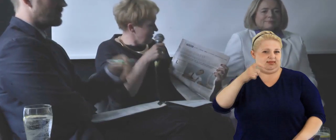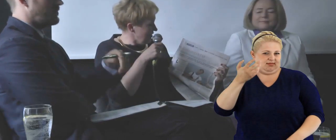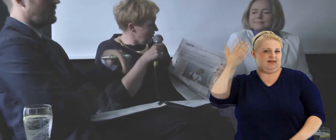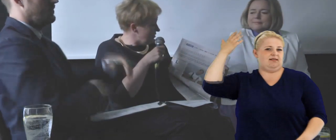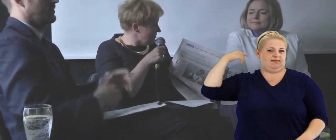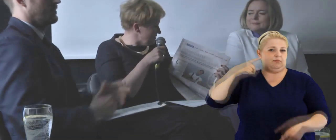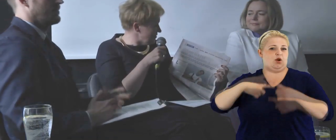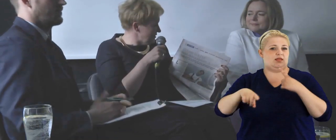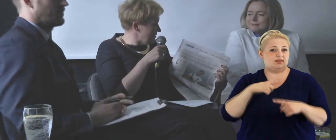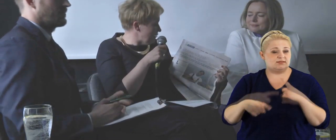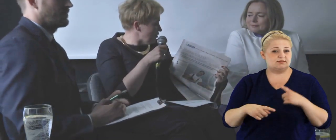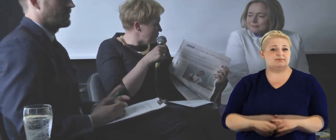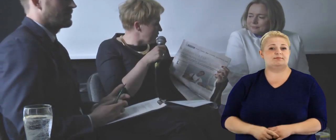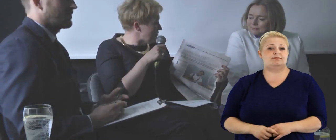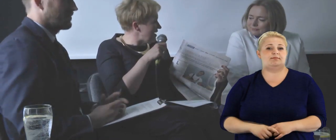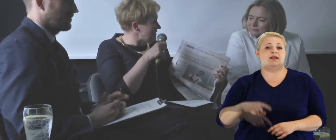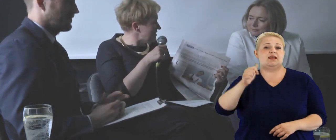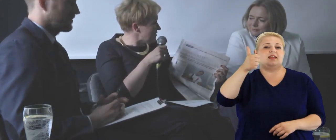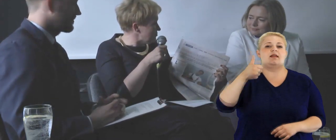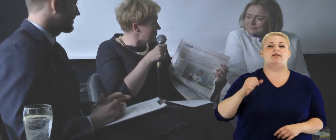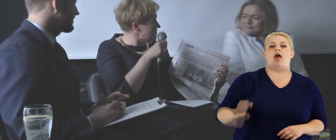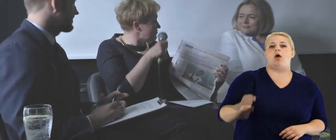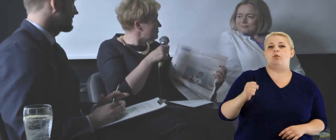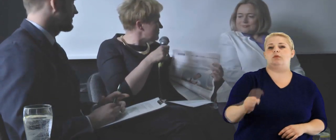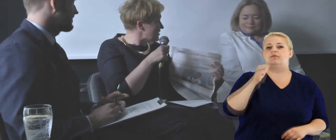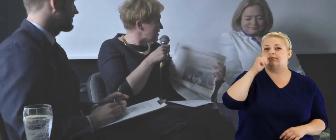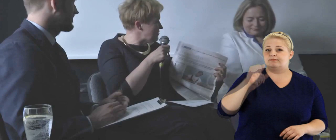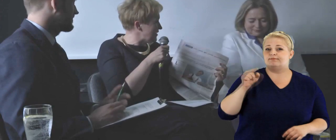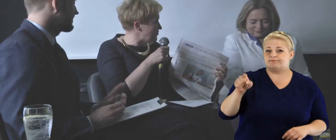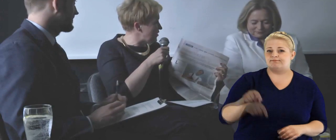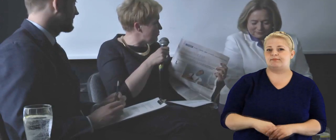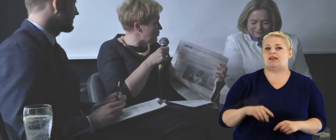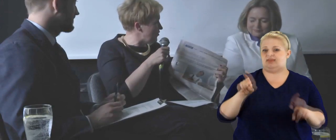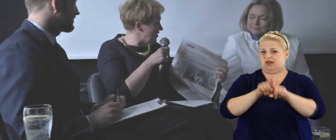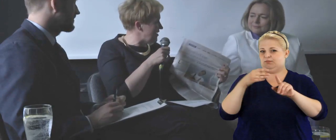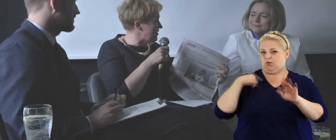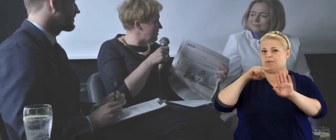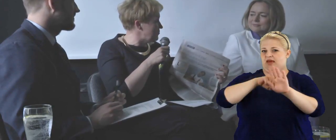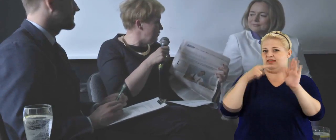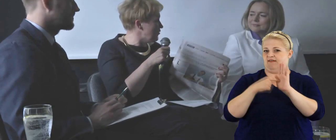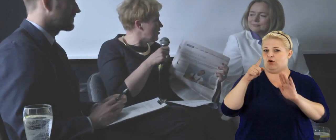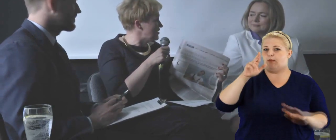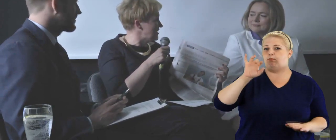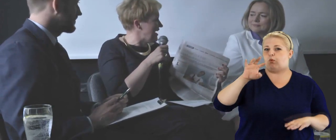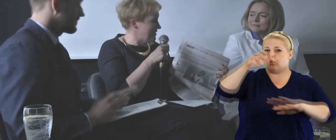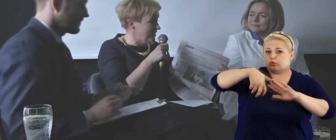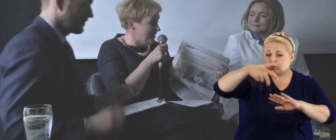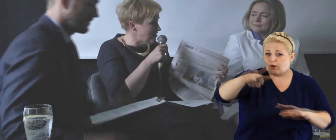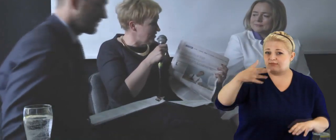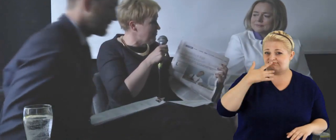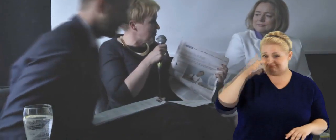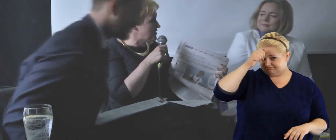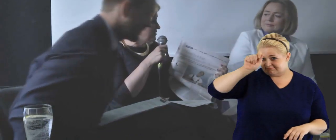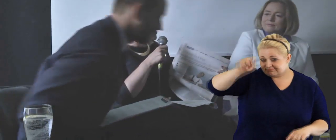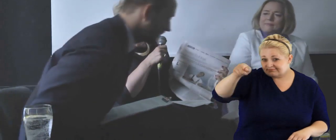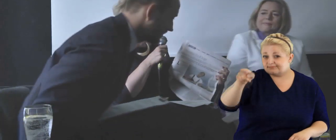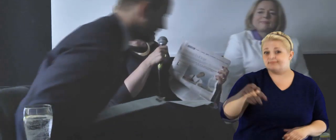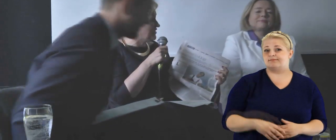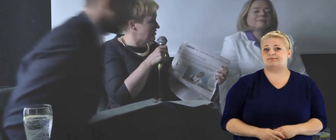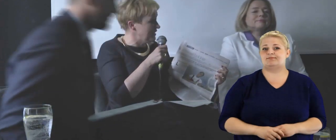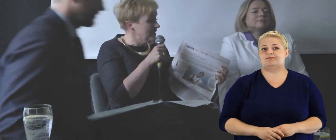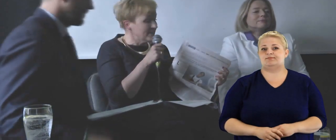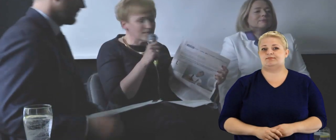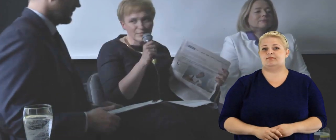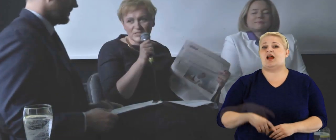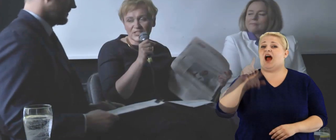eurotyputowanych. Też ta metafora buldoga był określany i raczej nie w pozytywnym